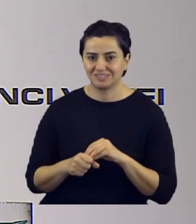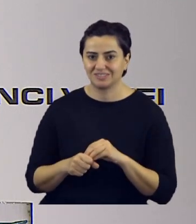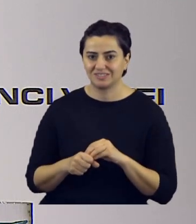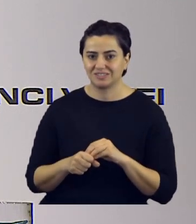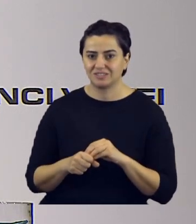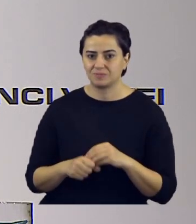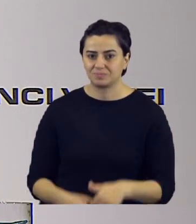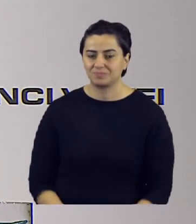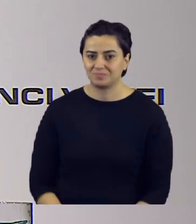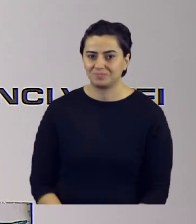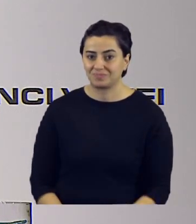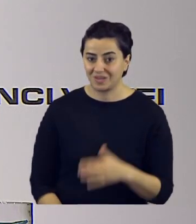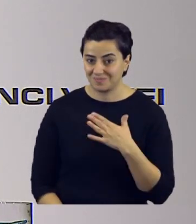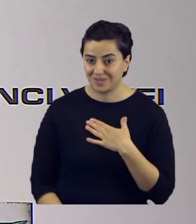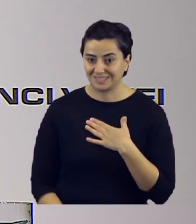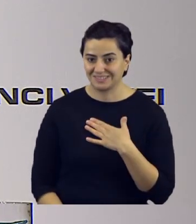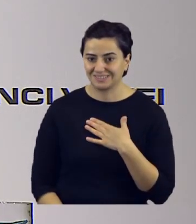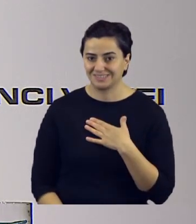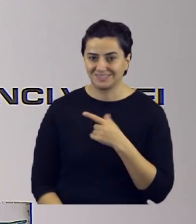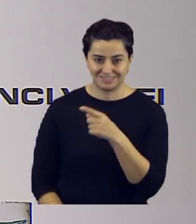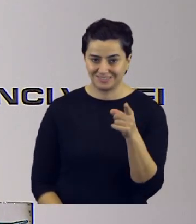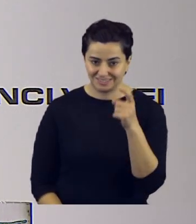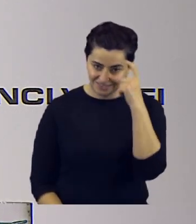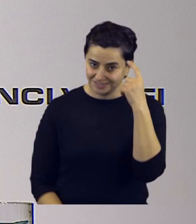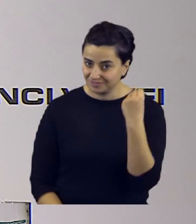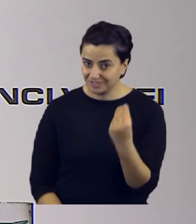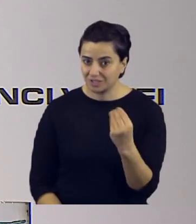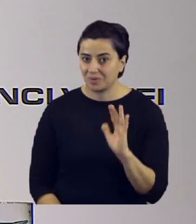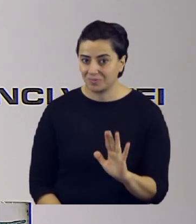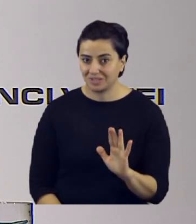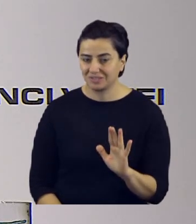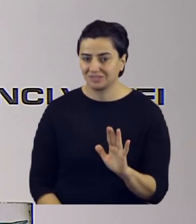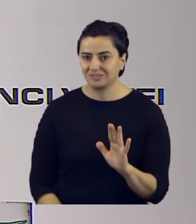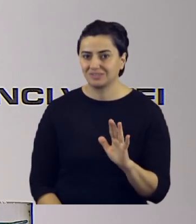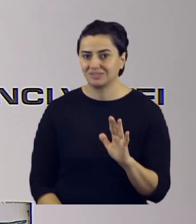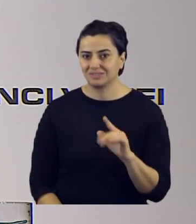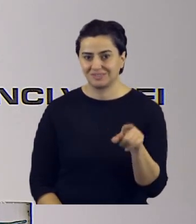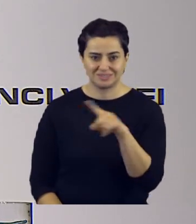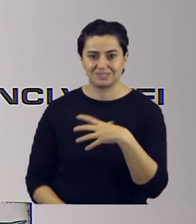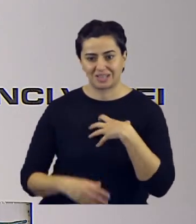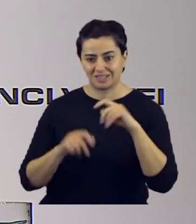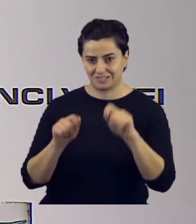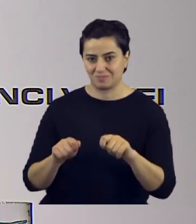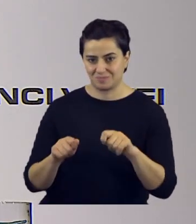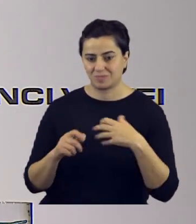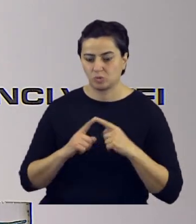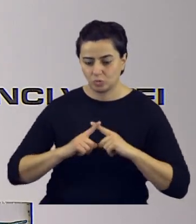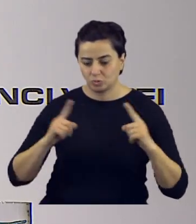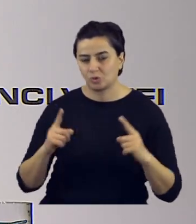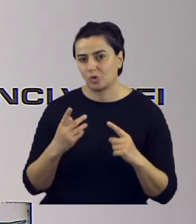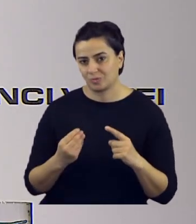için. Şimdi ben sizleri tanıtacağım fakat dilerseniz bunu siz yapın. Ben